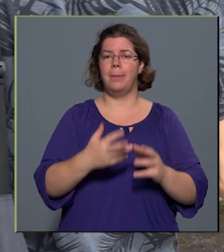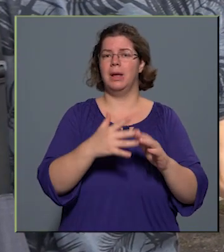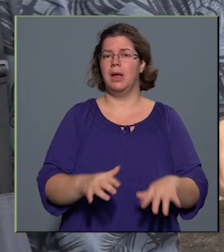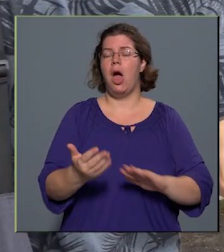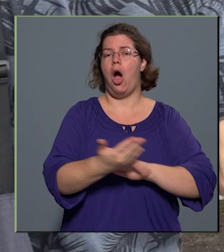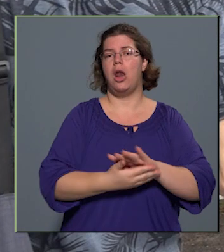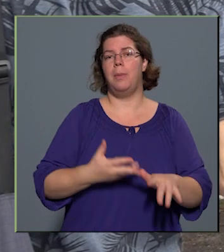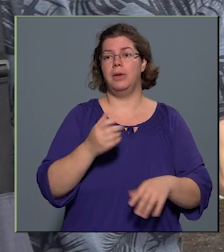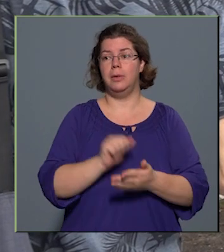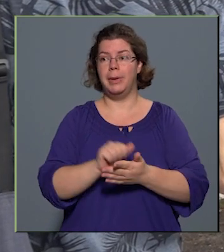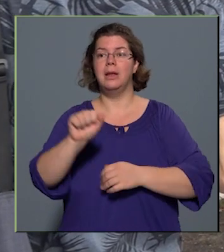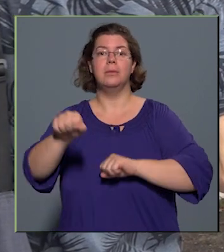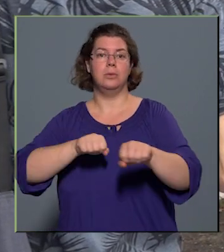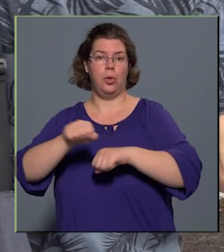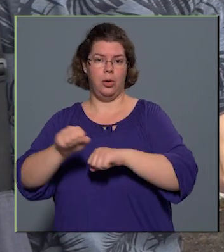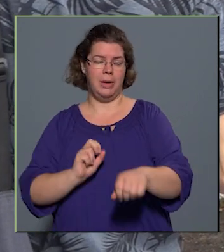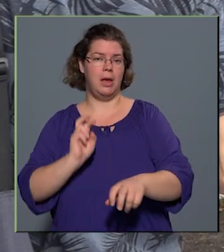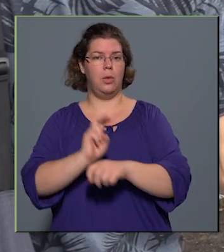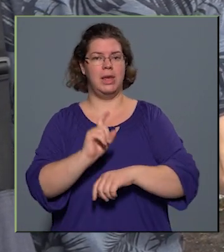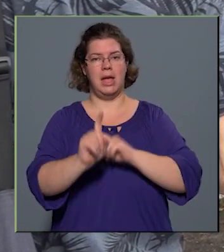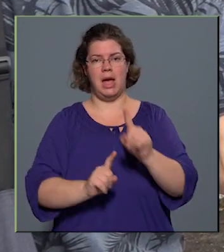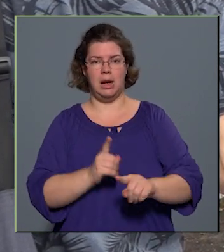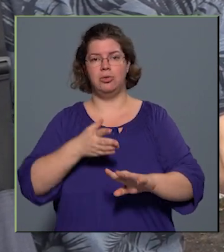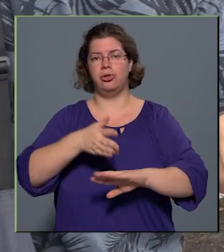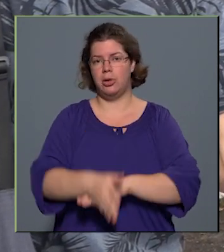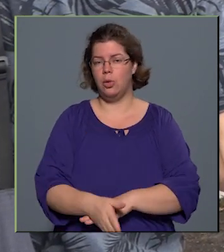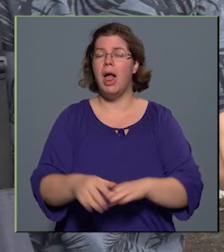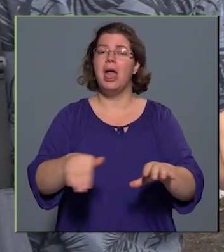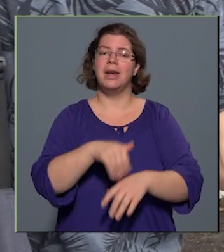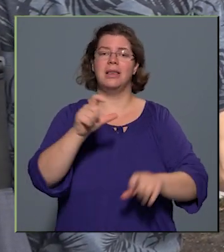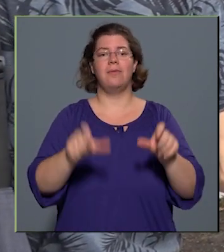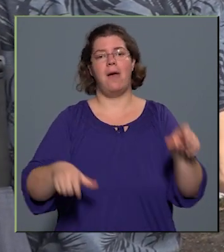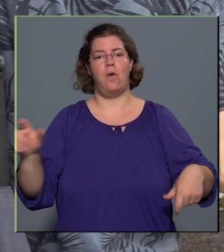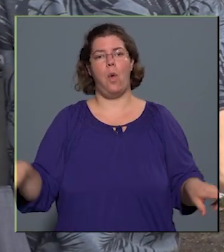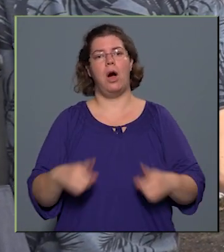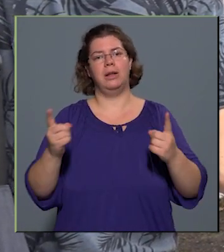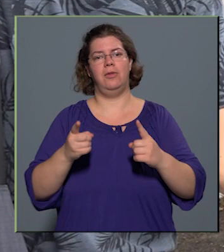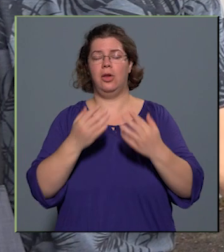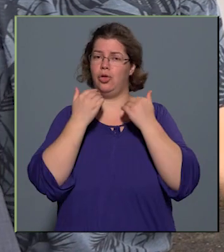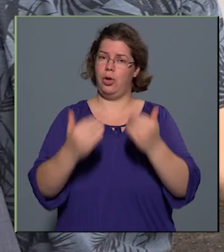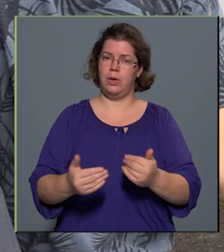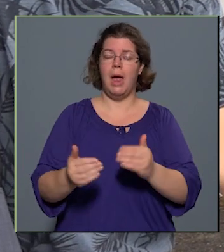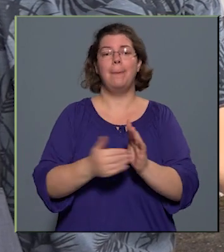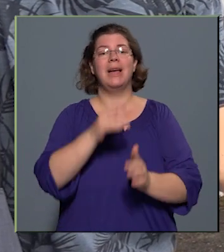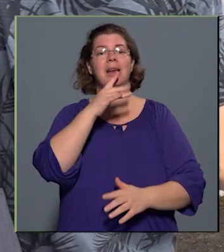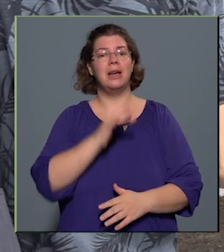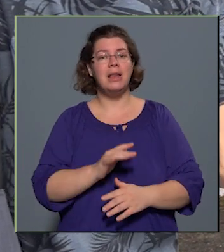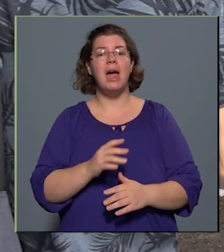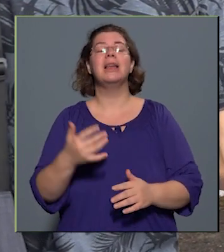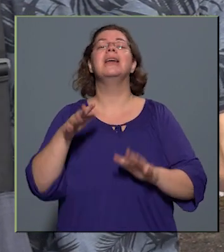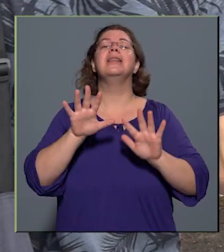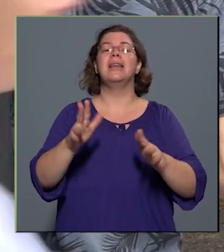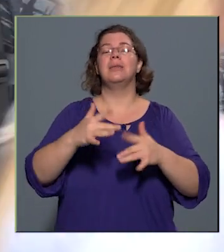alapadományán és az önkormányzat ugyanakkor a hozzájárulásán túl. A résztvevők aktivitásának köszönhetően még a Richter 10 millió